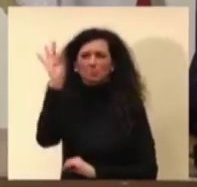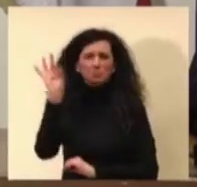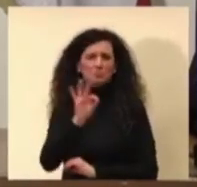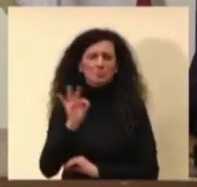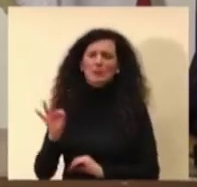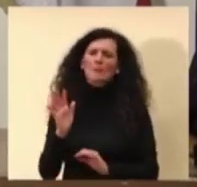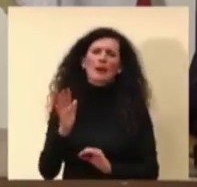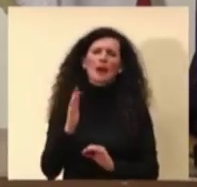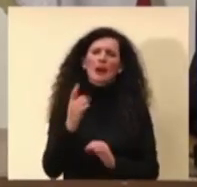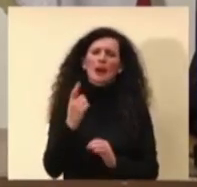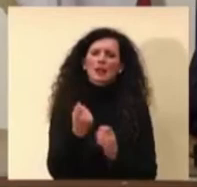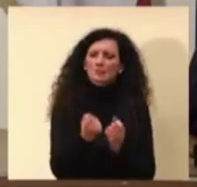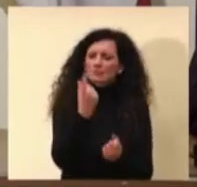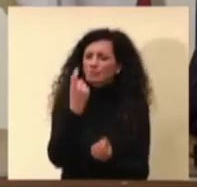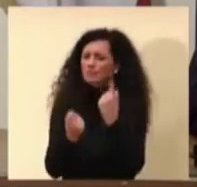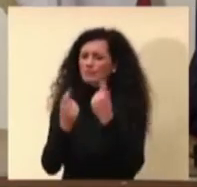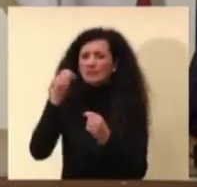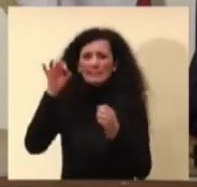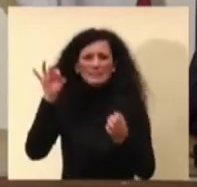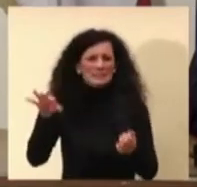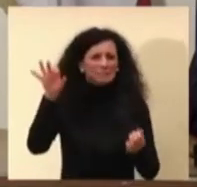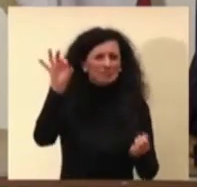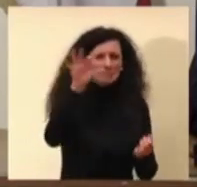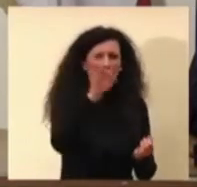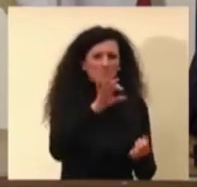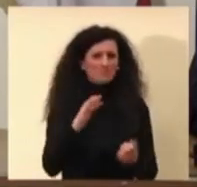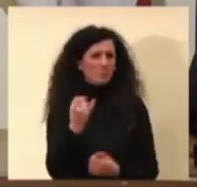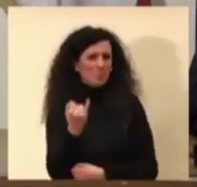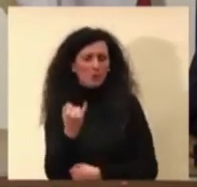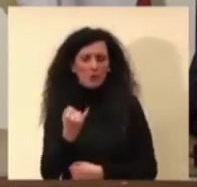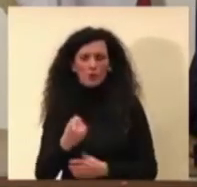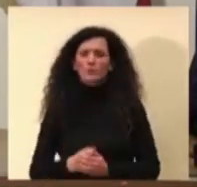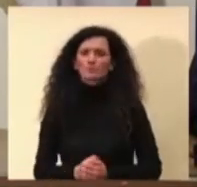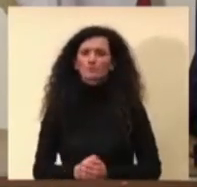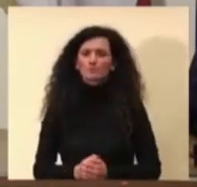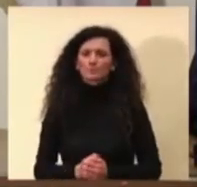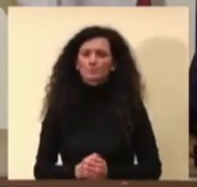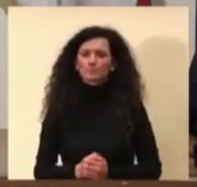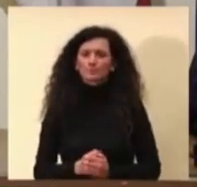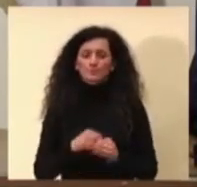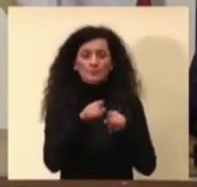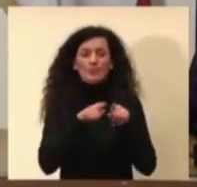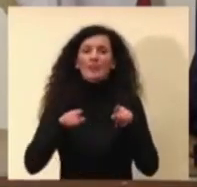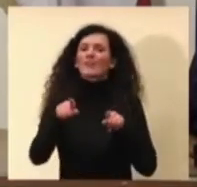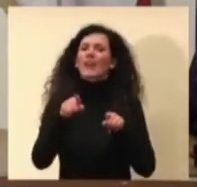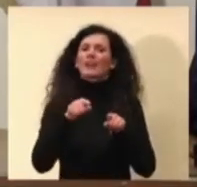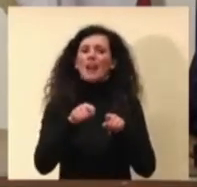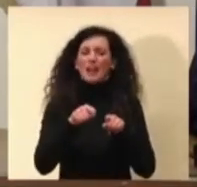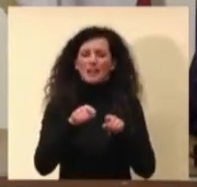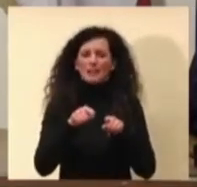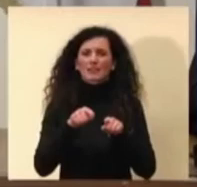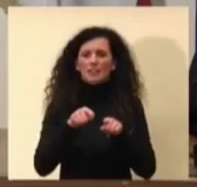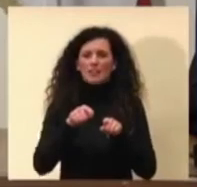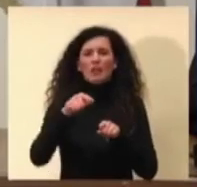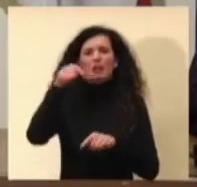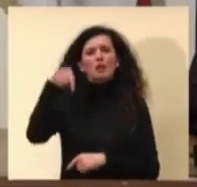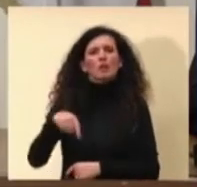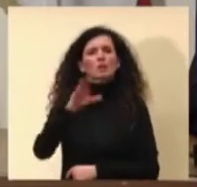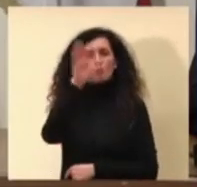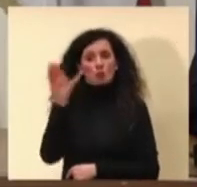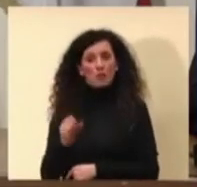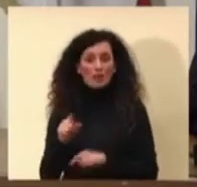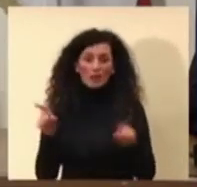sporadici. La variante invece sudafricana, è simile a quella